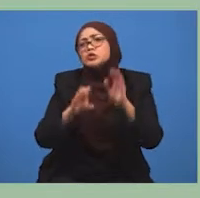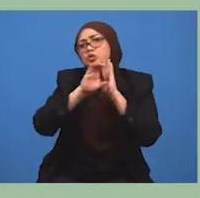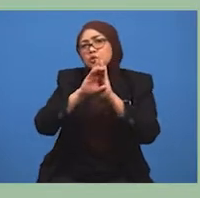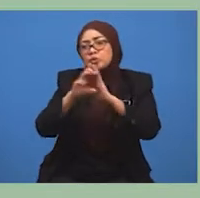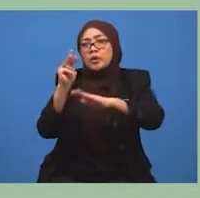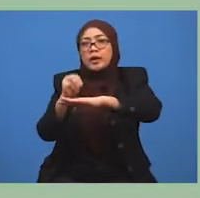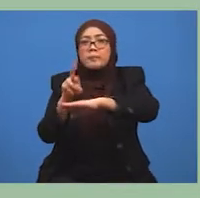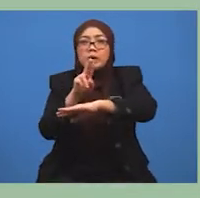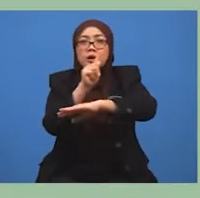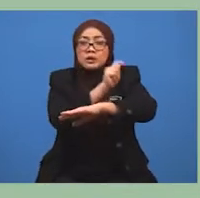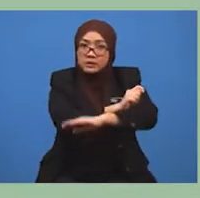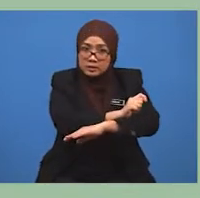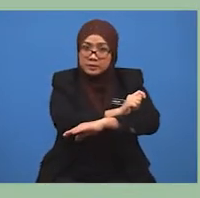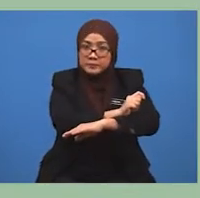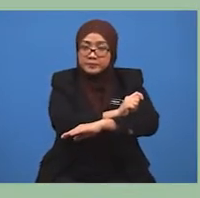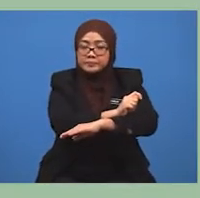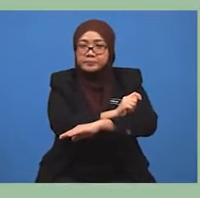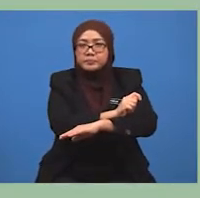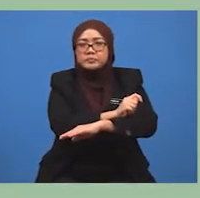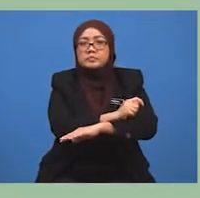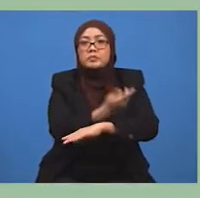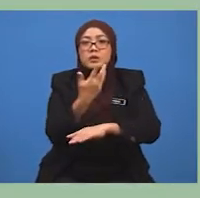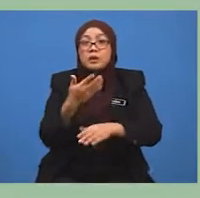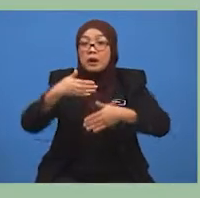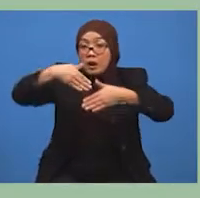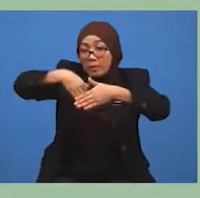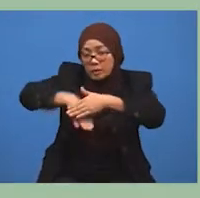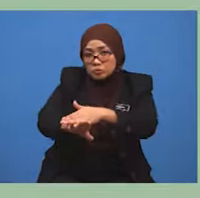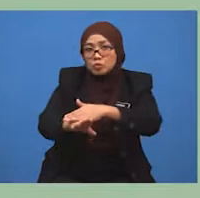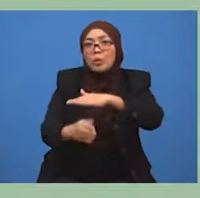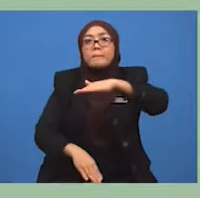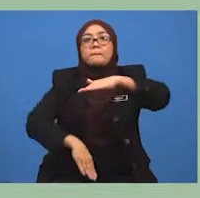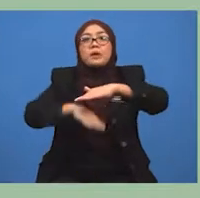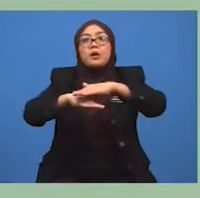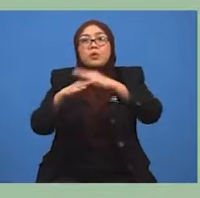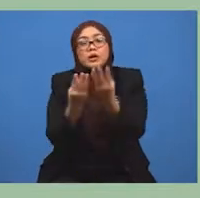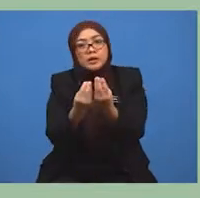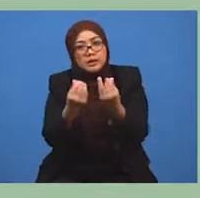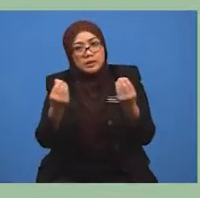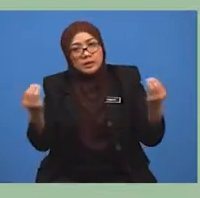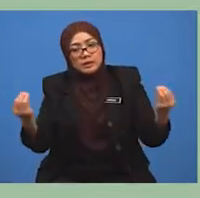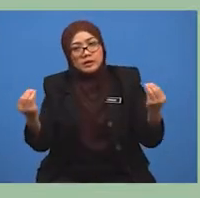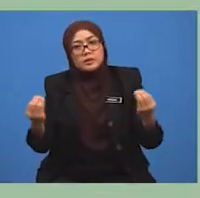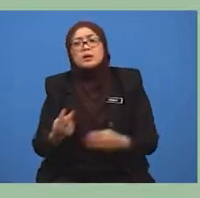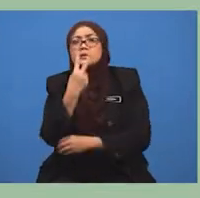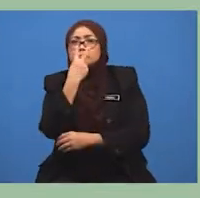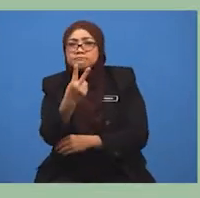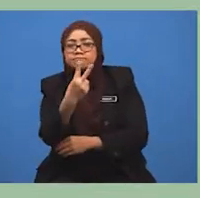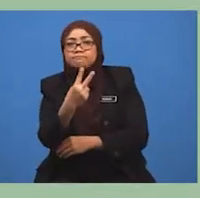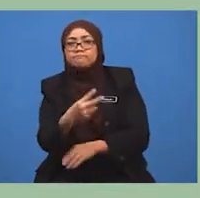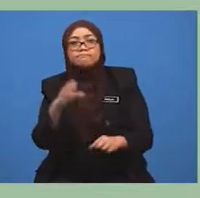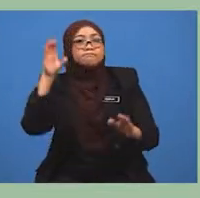MRT Stesen Cochrane adalah laluan bawah tanah. Cuba lihat paparan slide